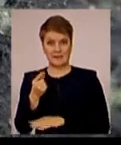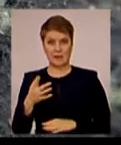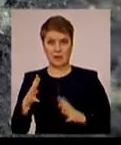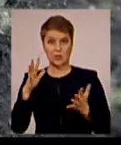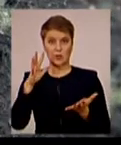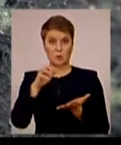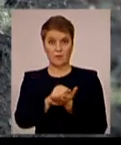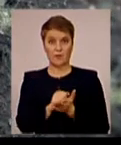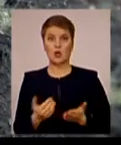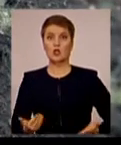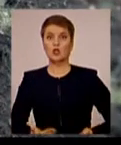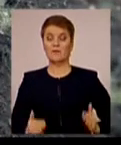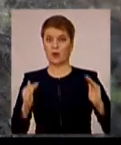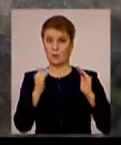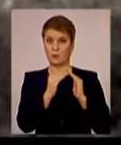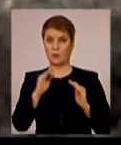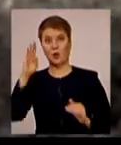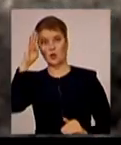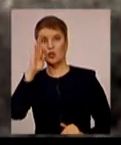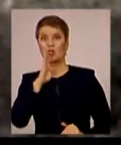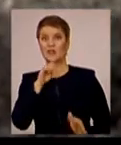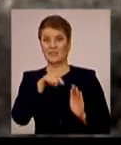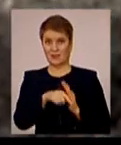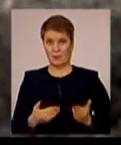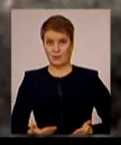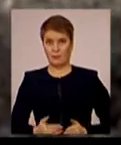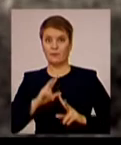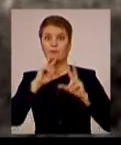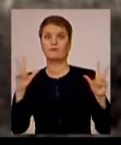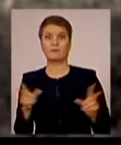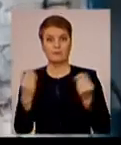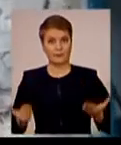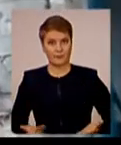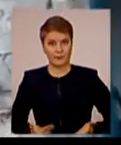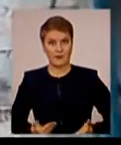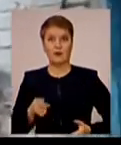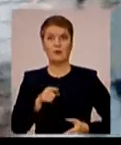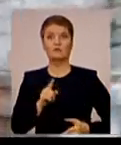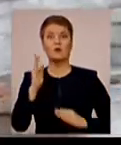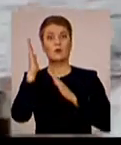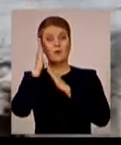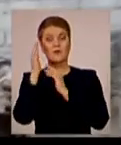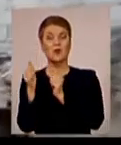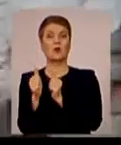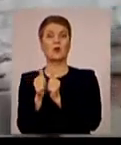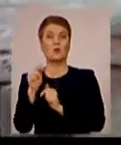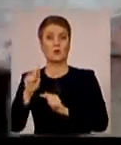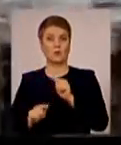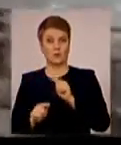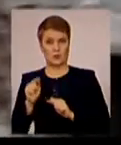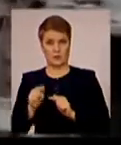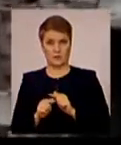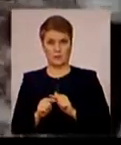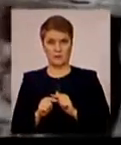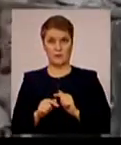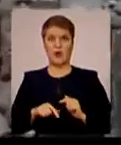-жінка, які мешкали в ньому, лишилися живими завдяки тому, що ночували у родичів. Вулиця та городи всіяні вирвами з